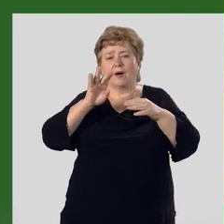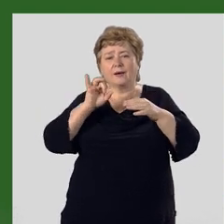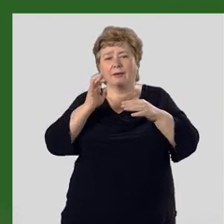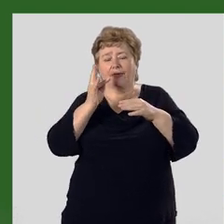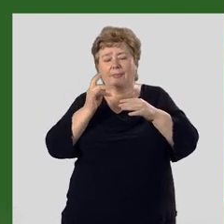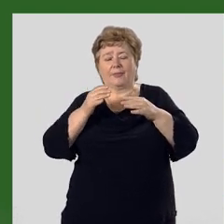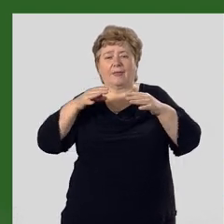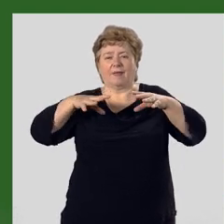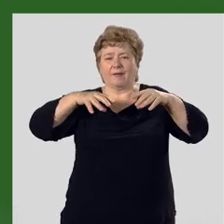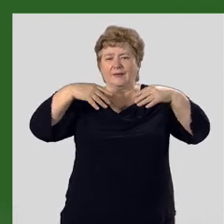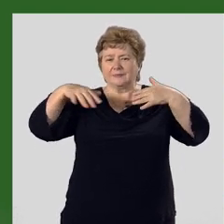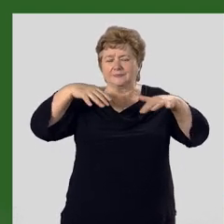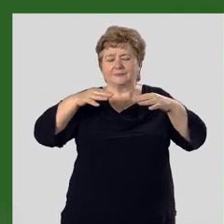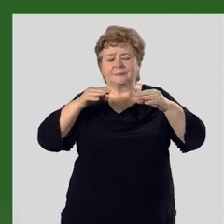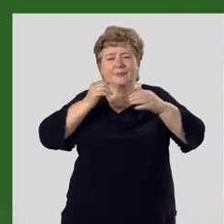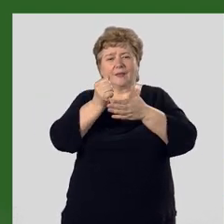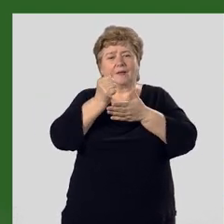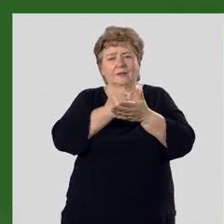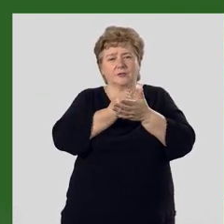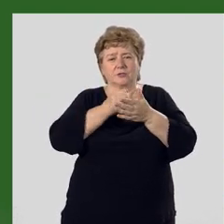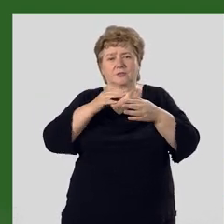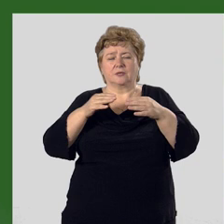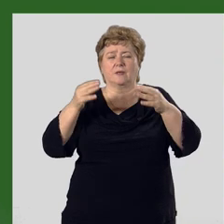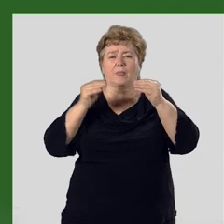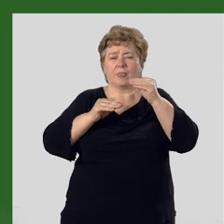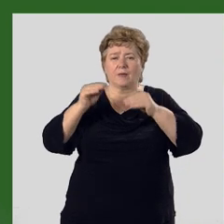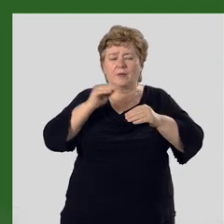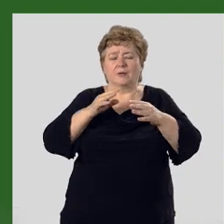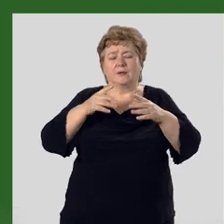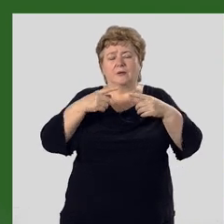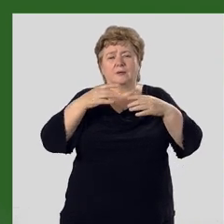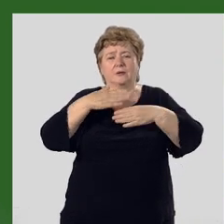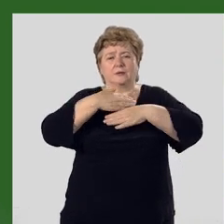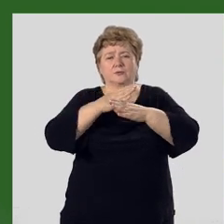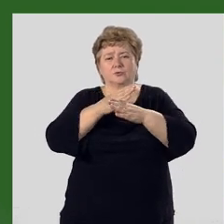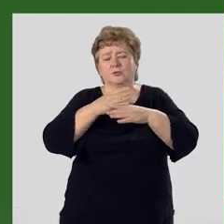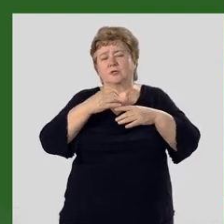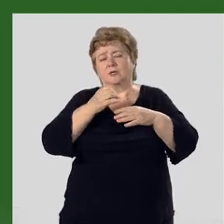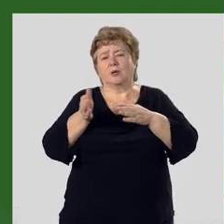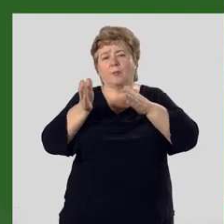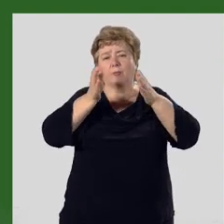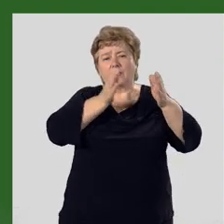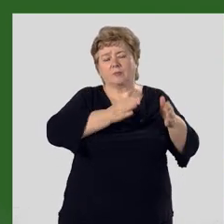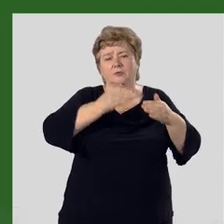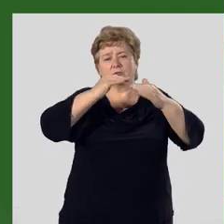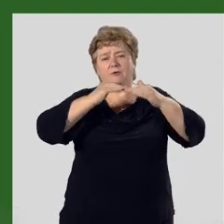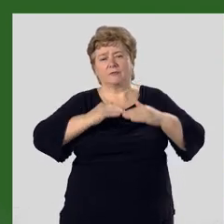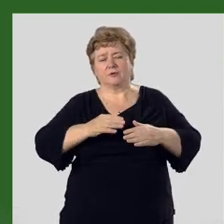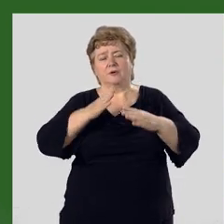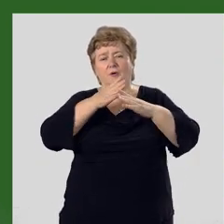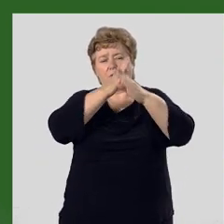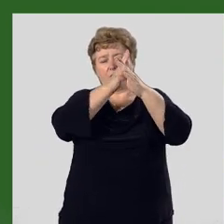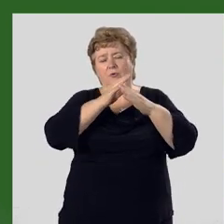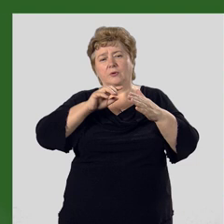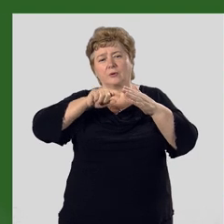это рыхлые отложения, накопленные путем разрушения и перемещения вниз горных